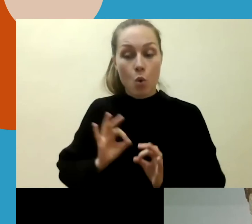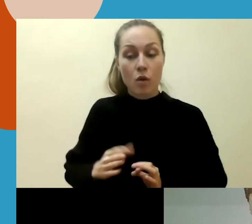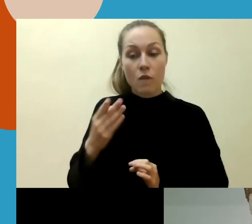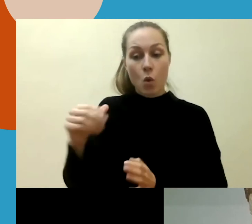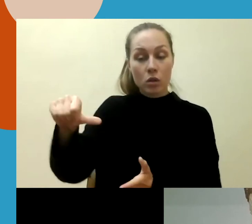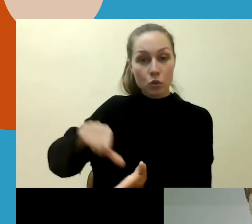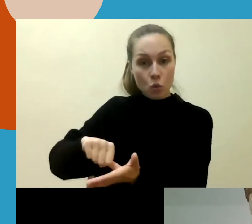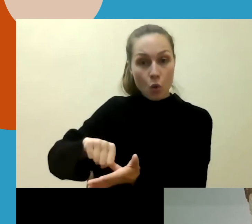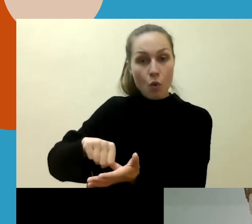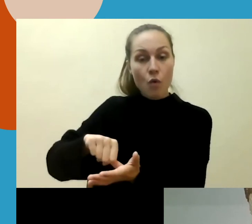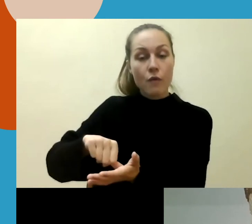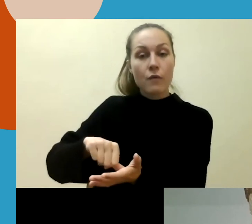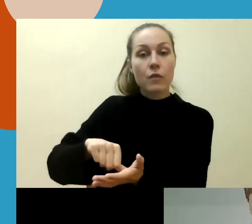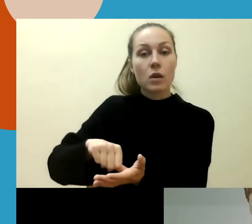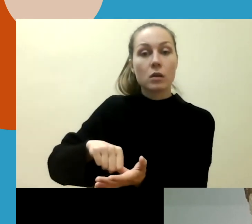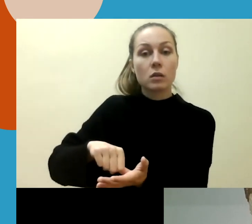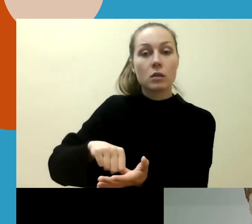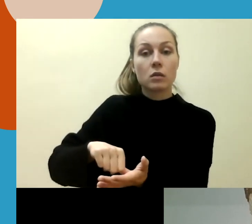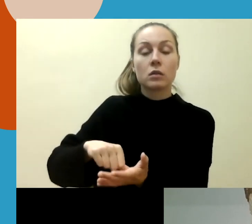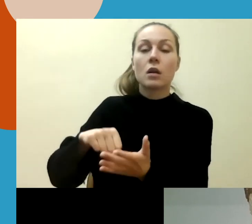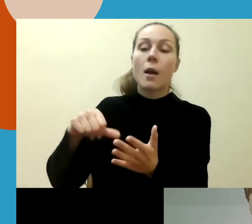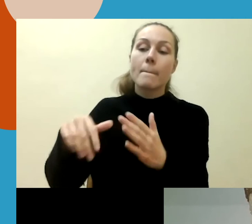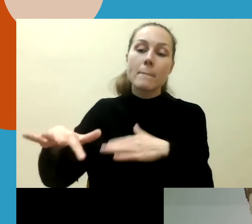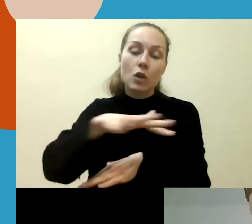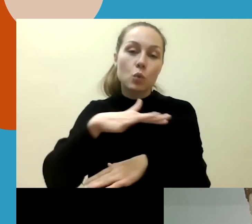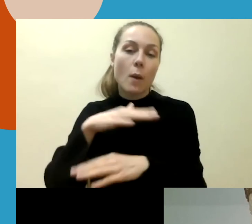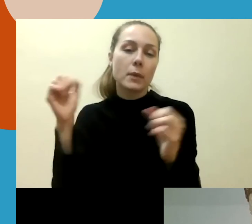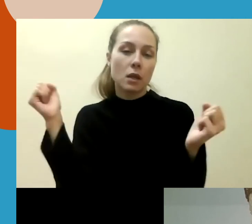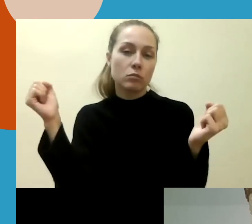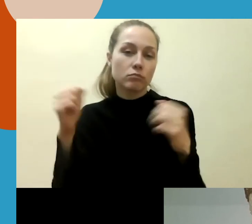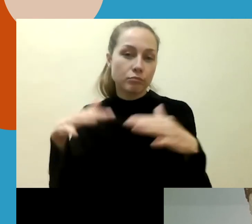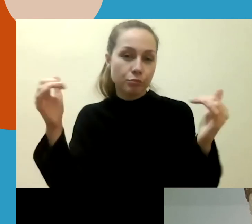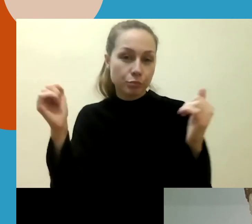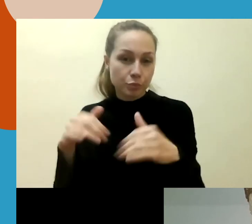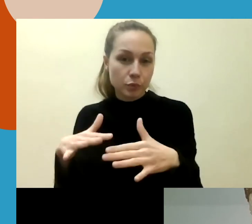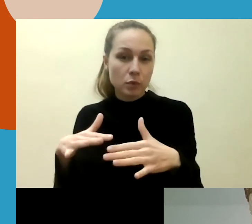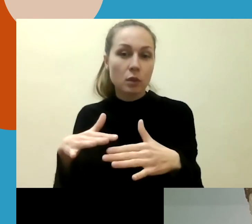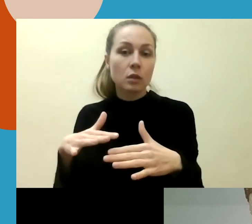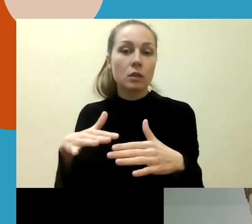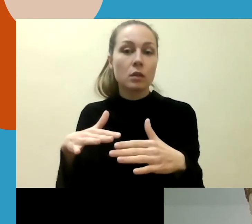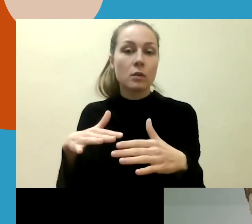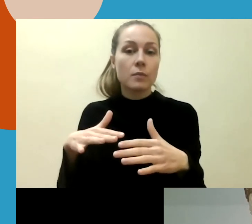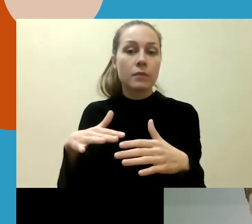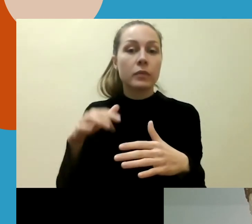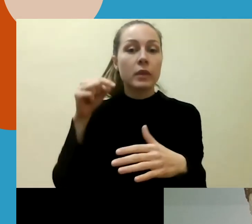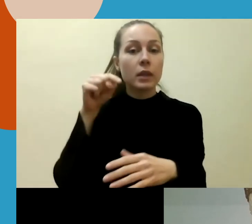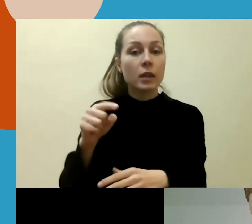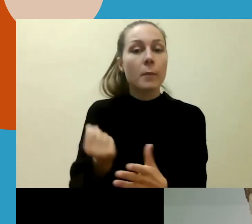daro sustikimus su bendruomenėmis ir jiems realiai pristato